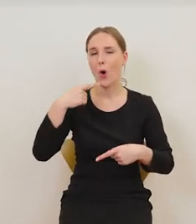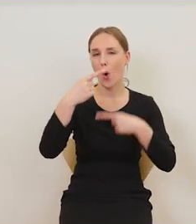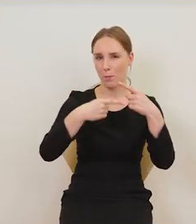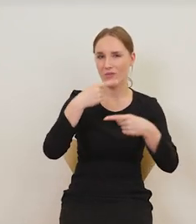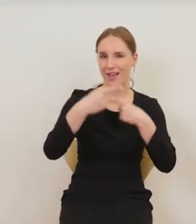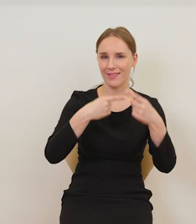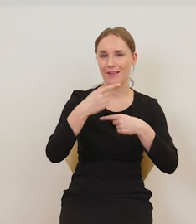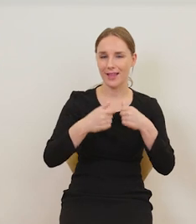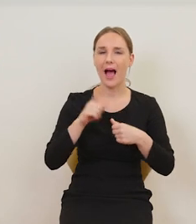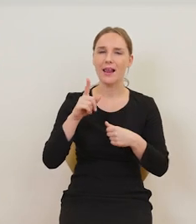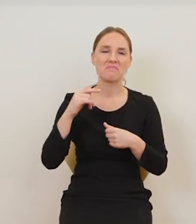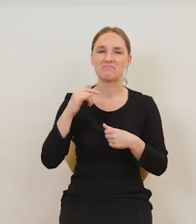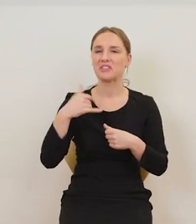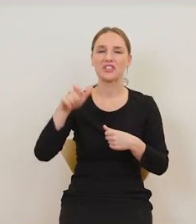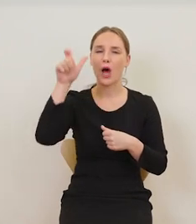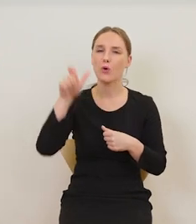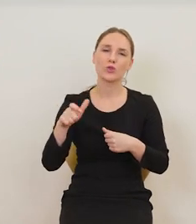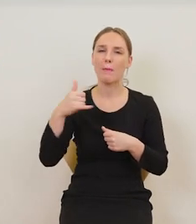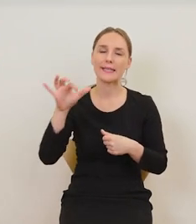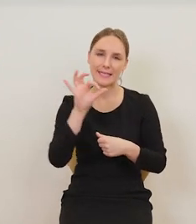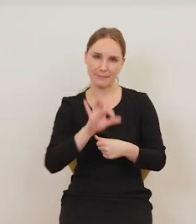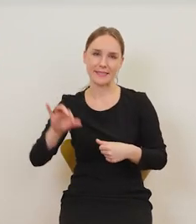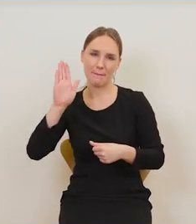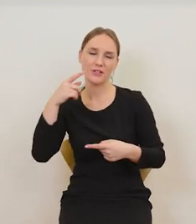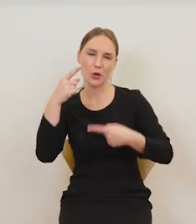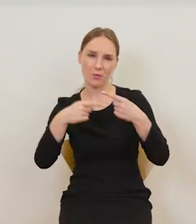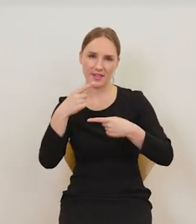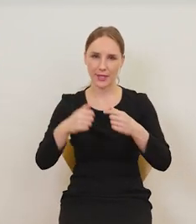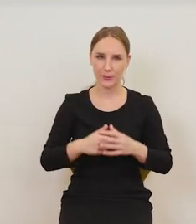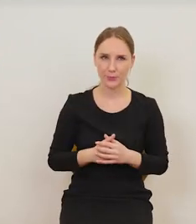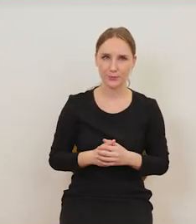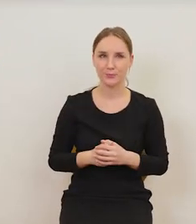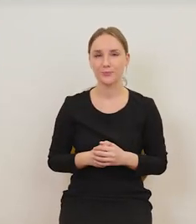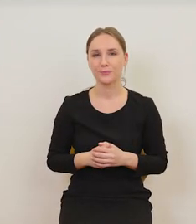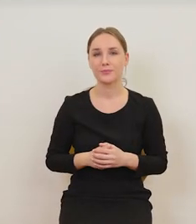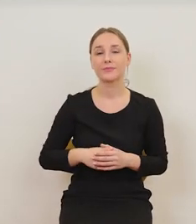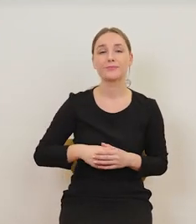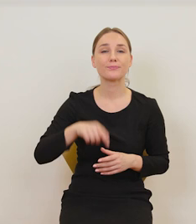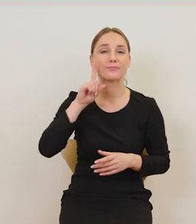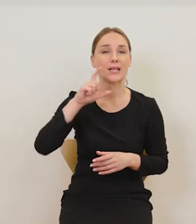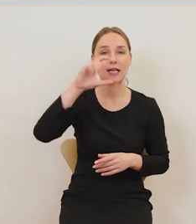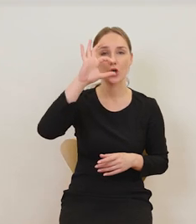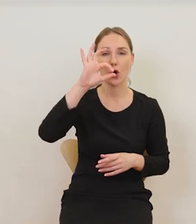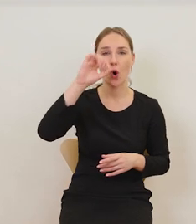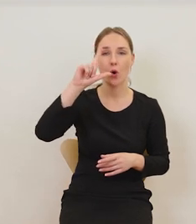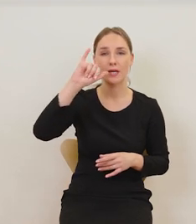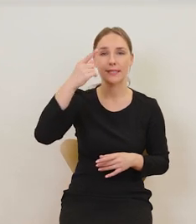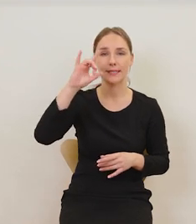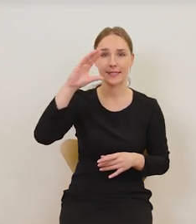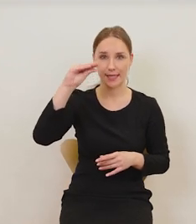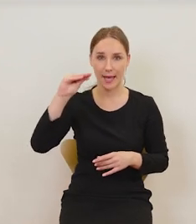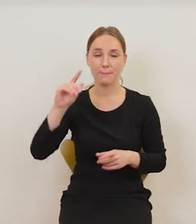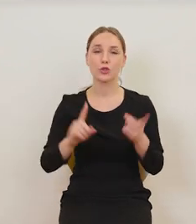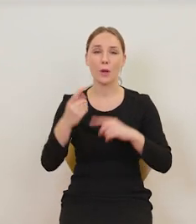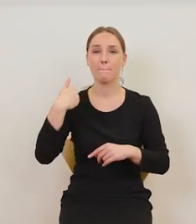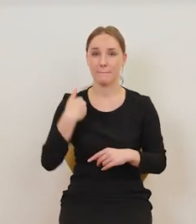będzie prezentowany już przez innych specjalistów. Kulicz, Brytyjczyk, który